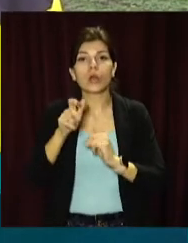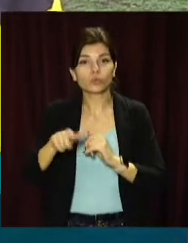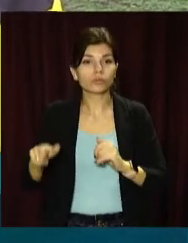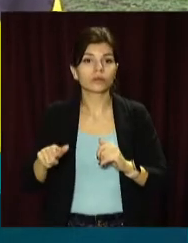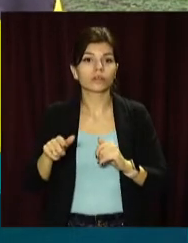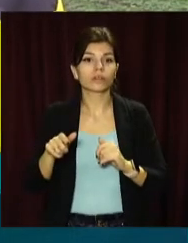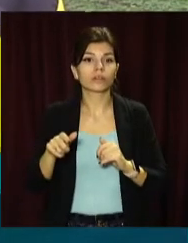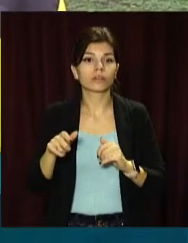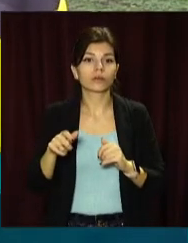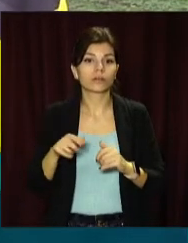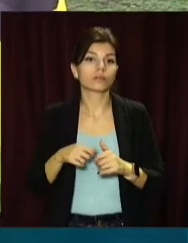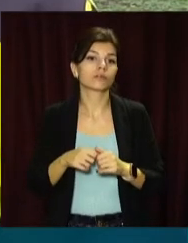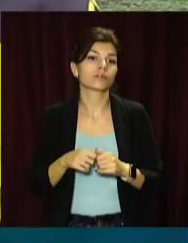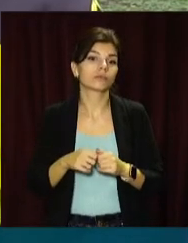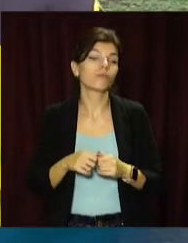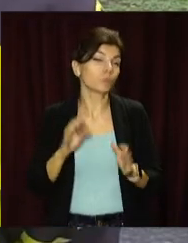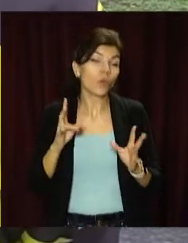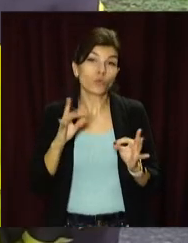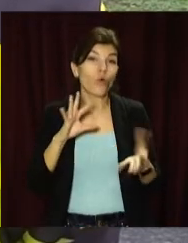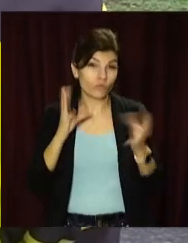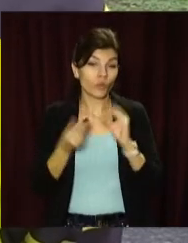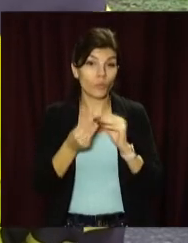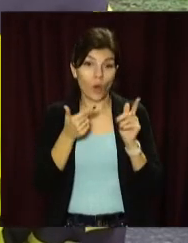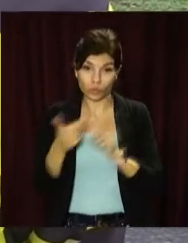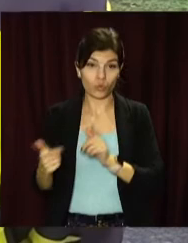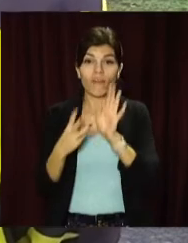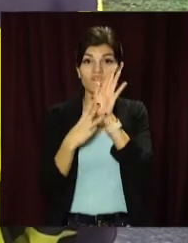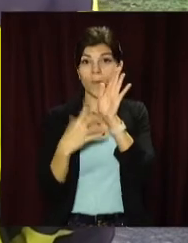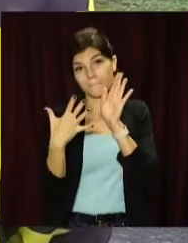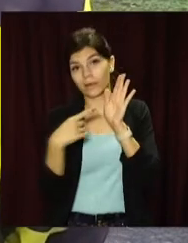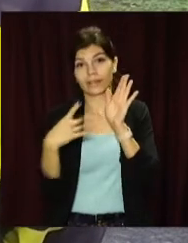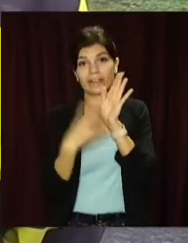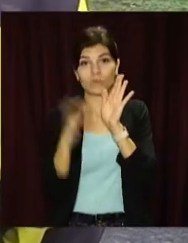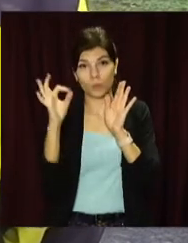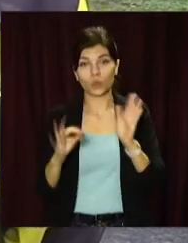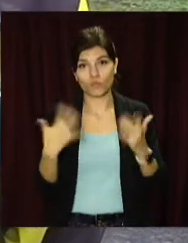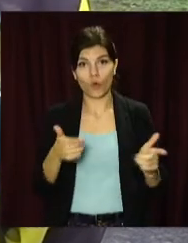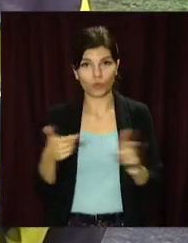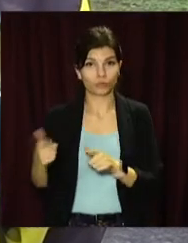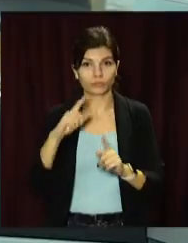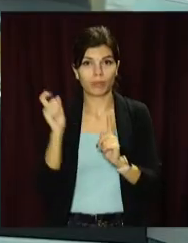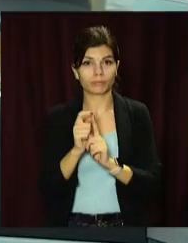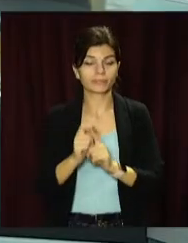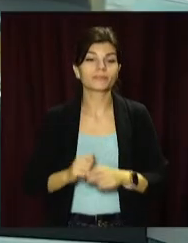людей МГ. В цілому готовність об'єкту – 85-90%.